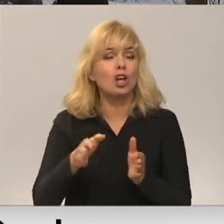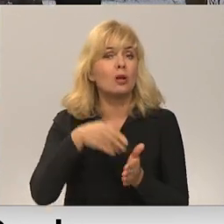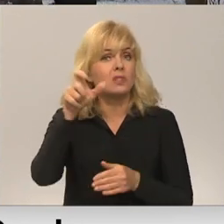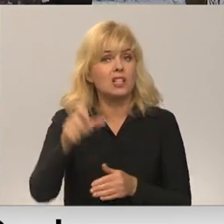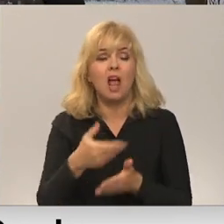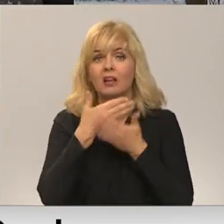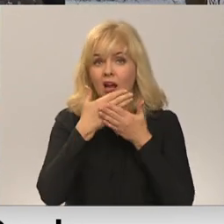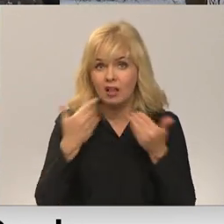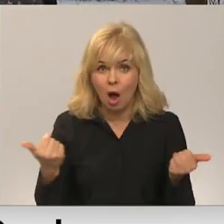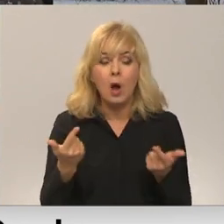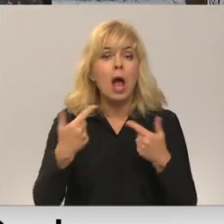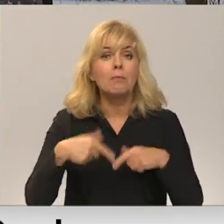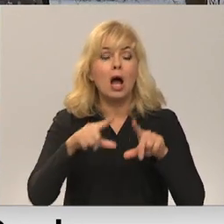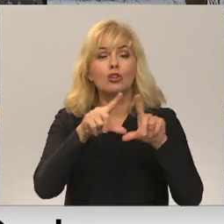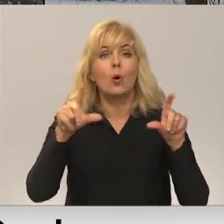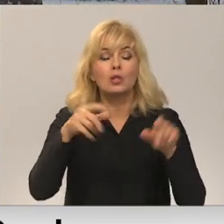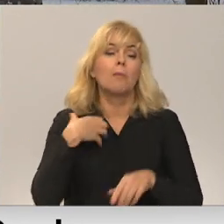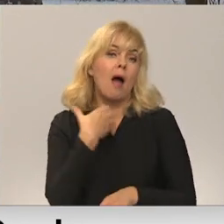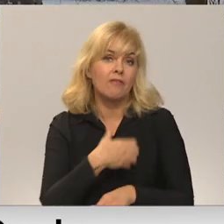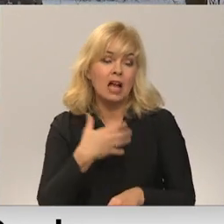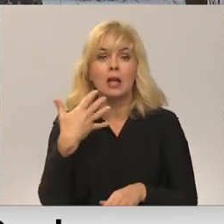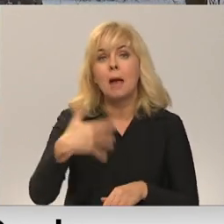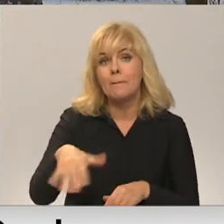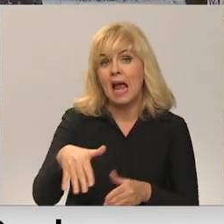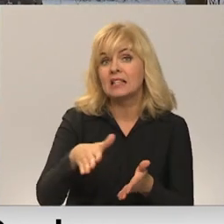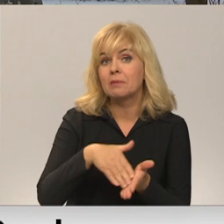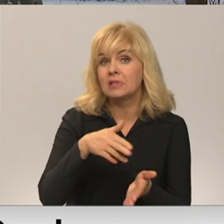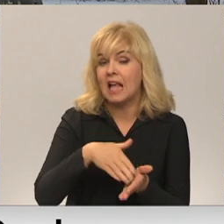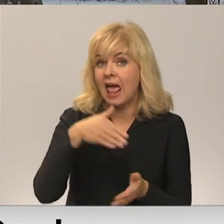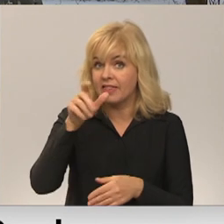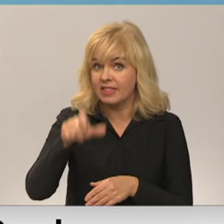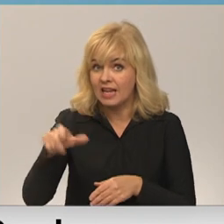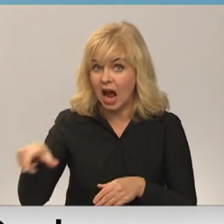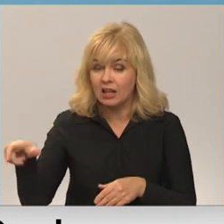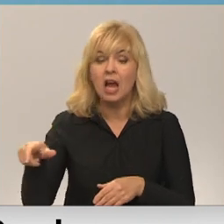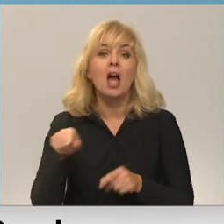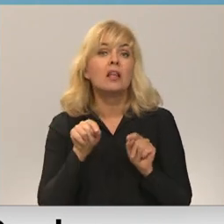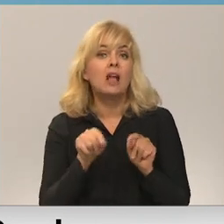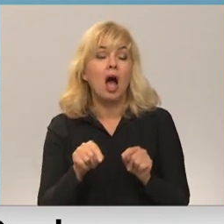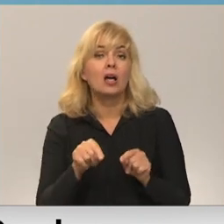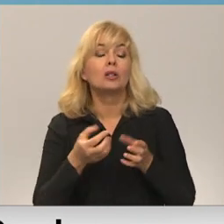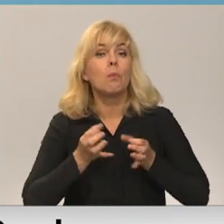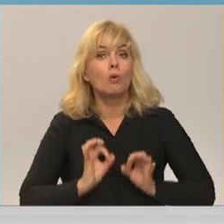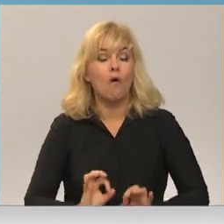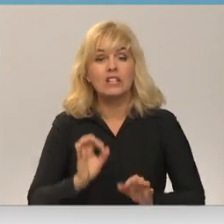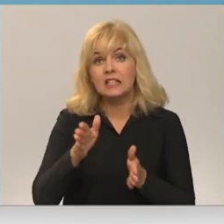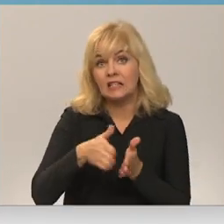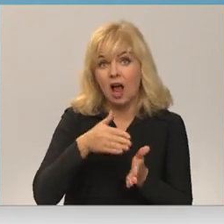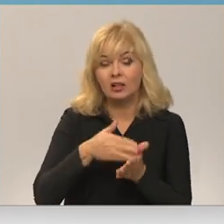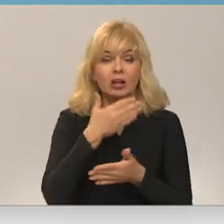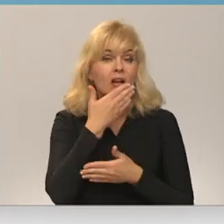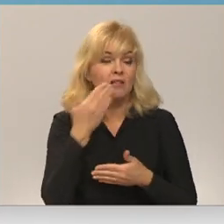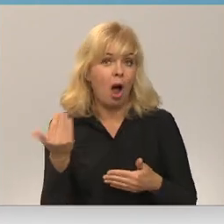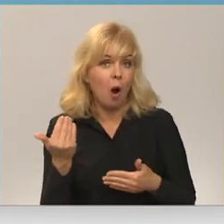nēsot. Pašlaik uzņēmumā vajadzīgi aptuveni 50 sētnieki. Sētnieku profesija nav